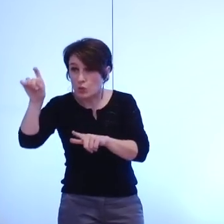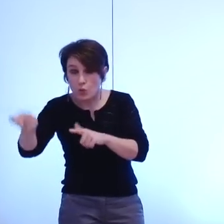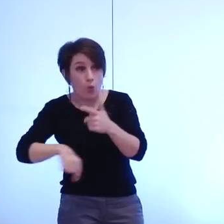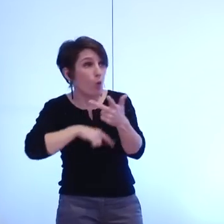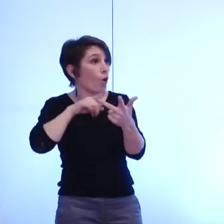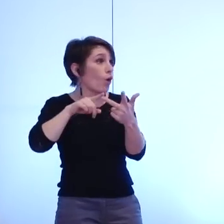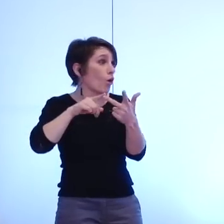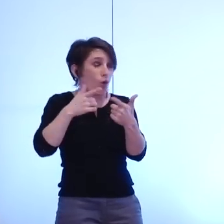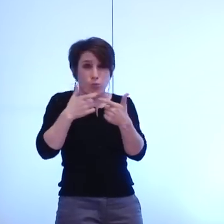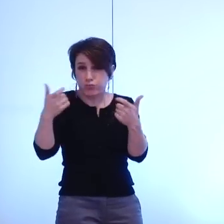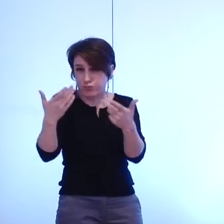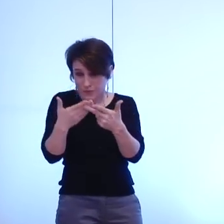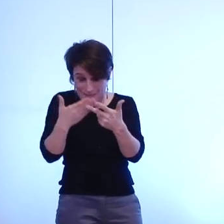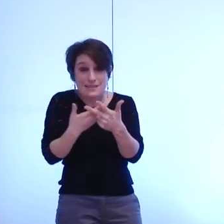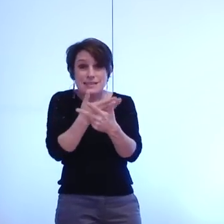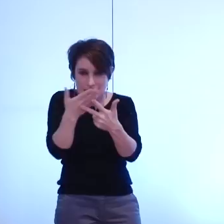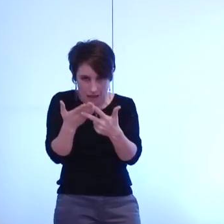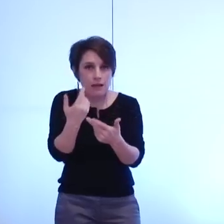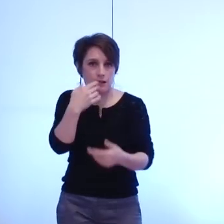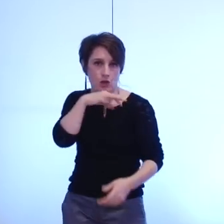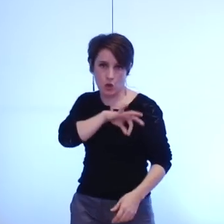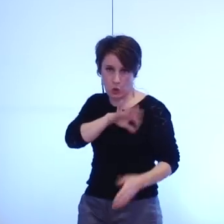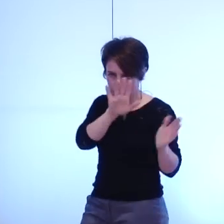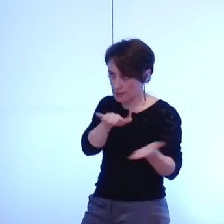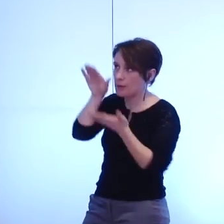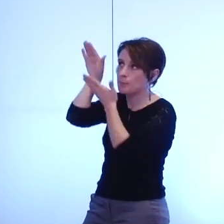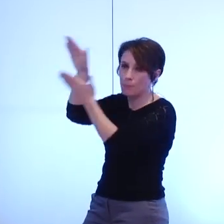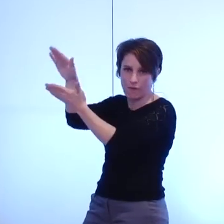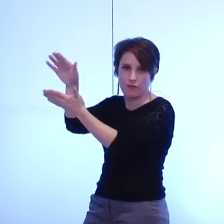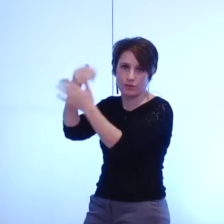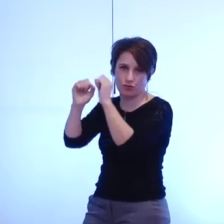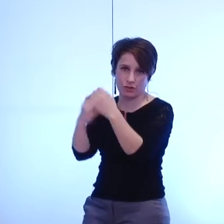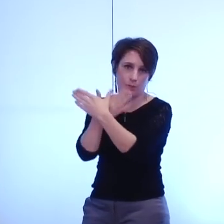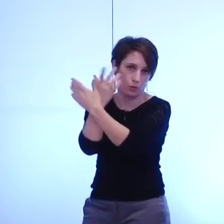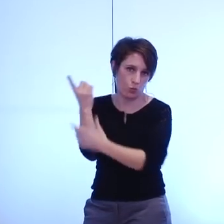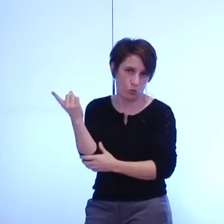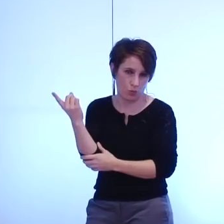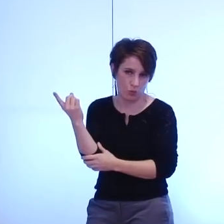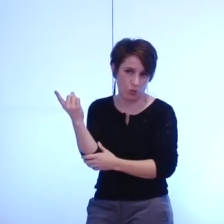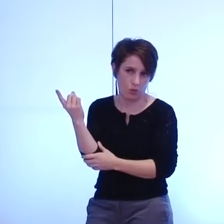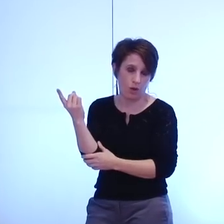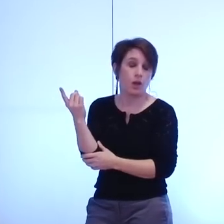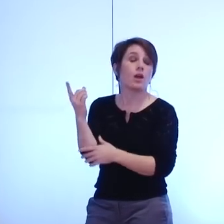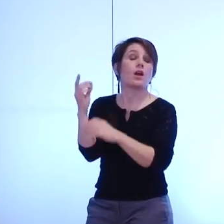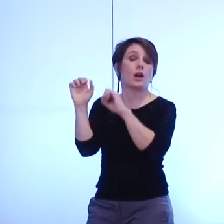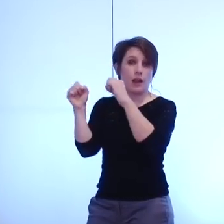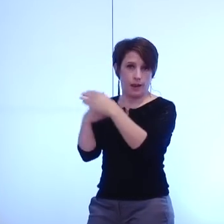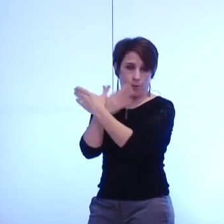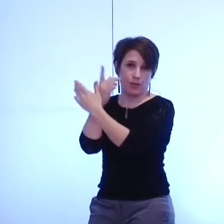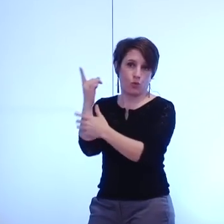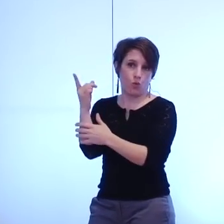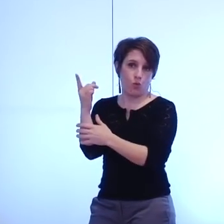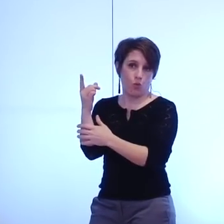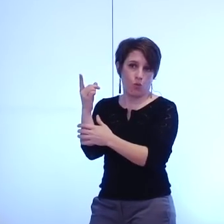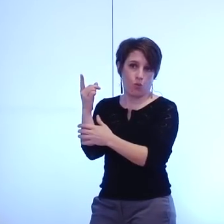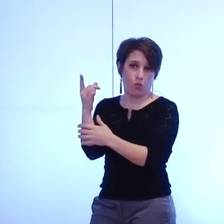concerner ce type de recettes c'est ces recettes là qui sont transférées à la métropole et la métropole aura dans un deuxième